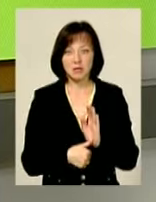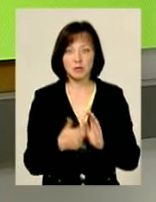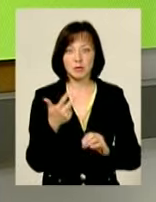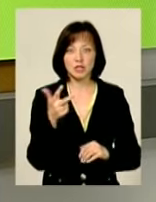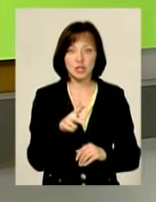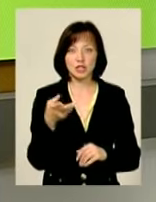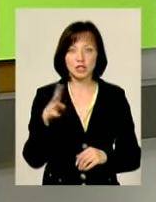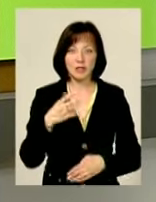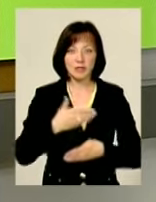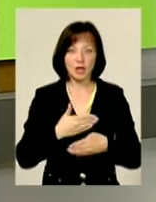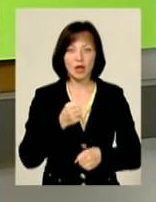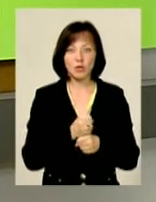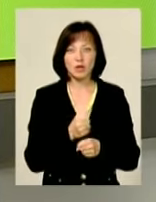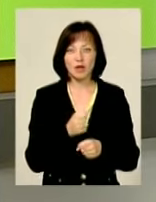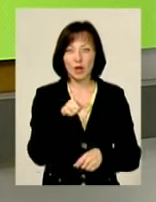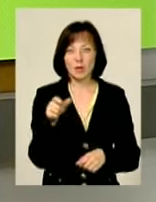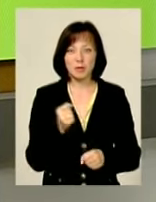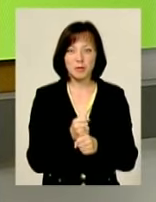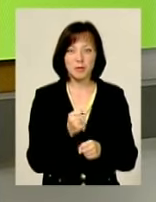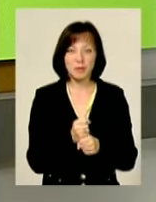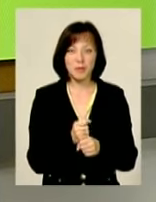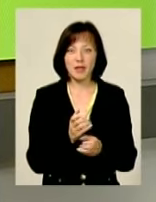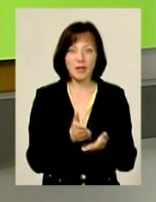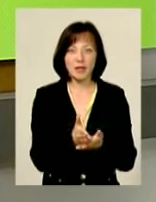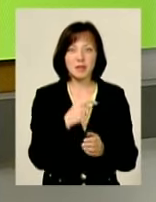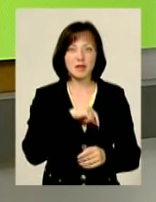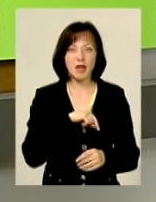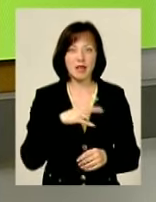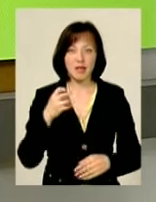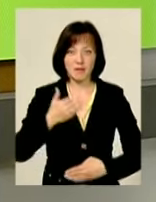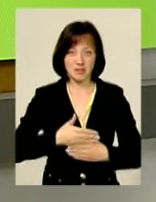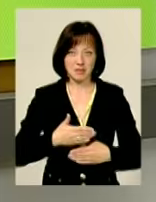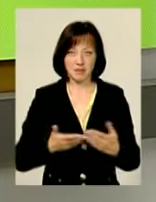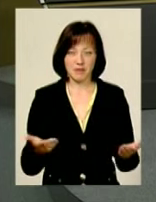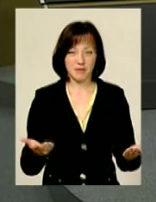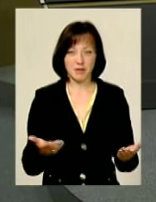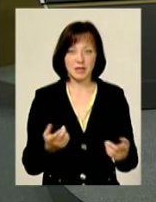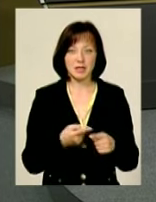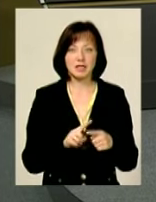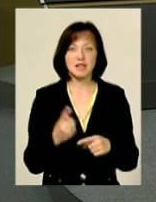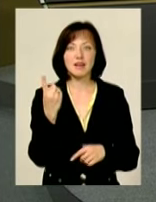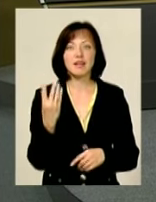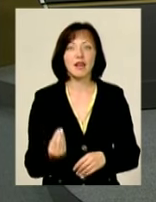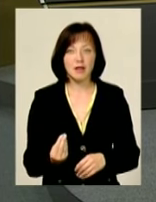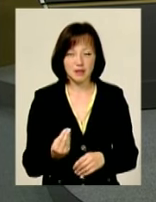три, по чотири вистави. Але люди працюють. Вони не налиштовані ментально на вистави. Бо це день.